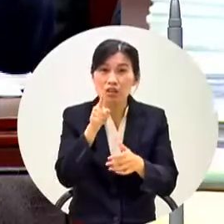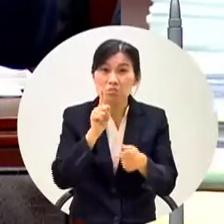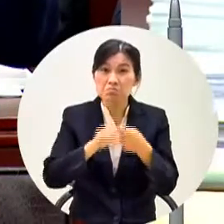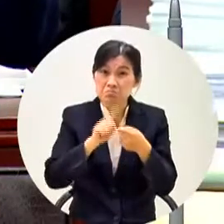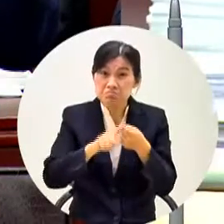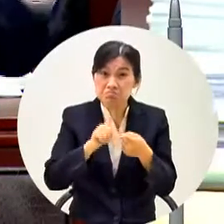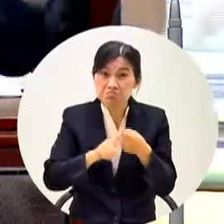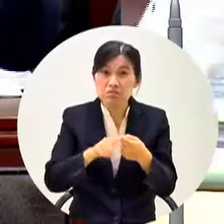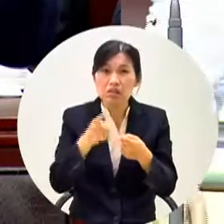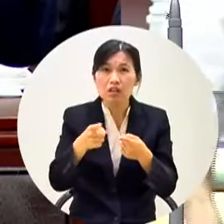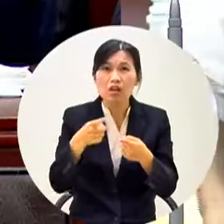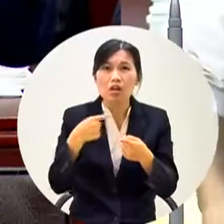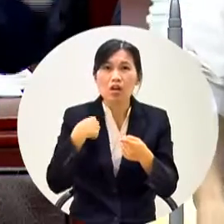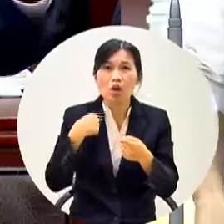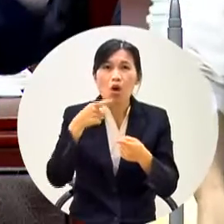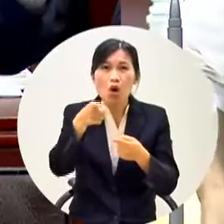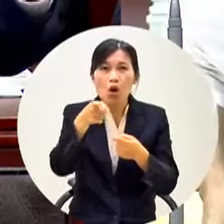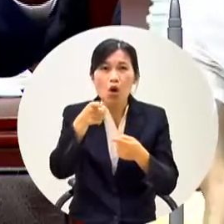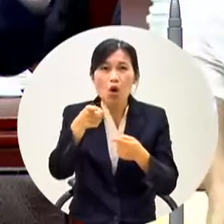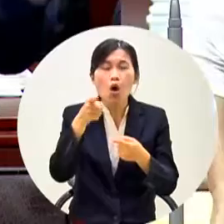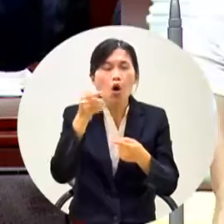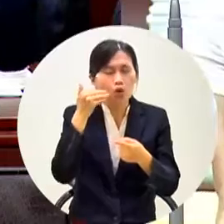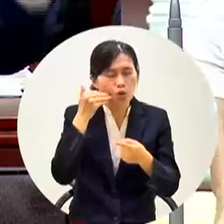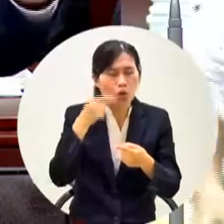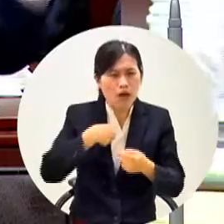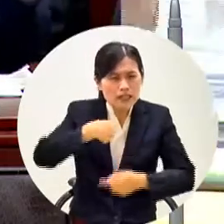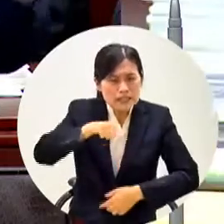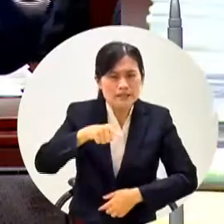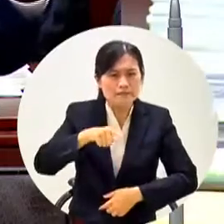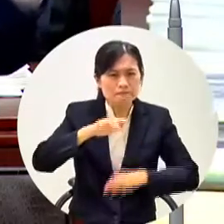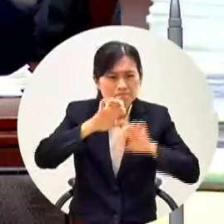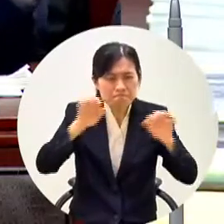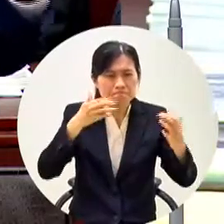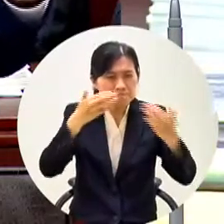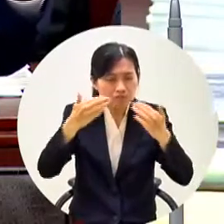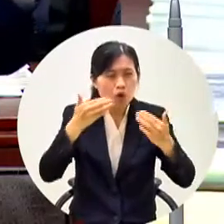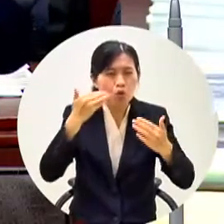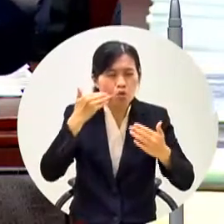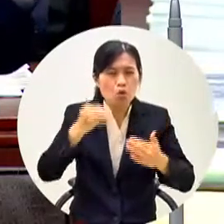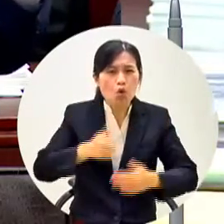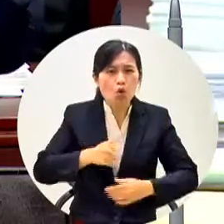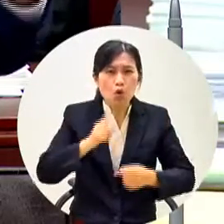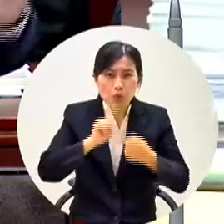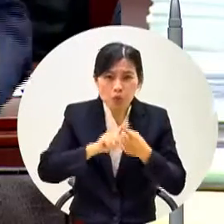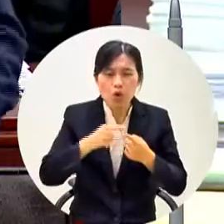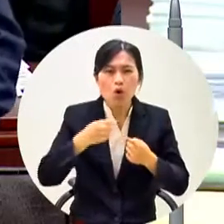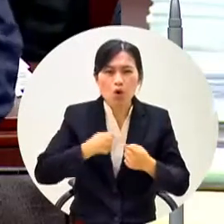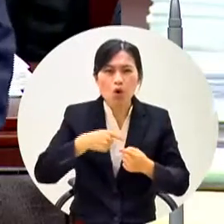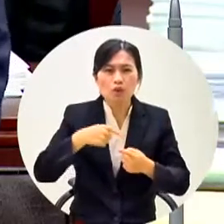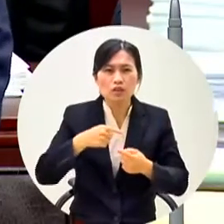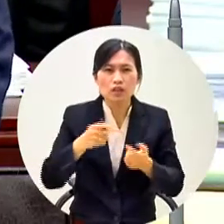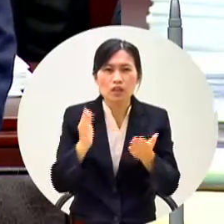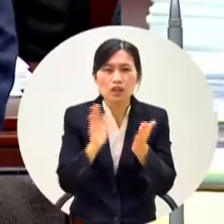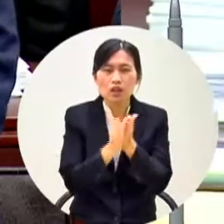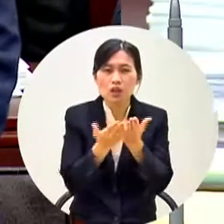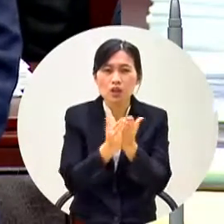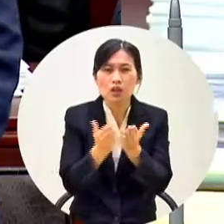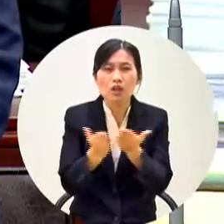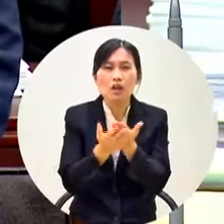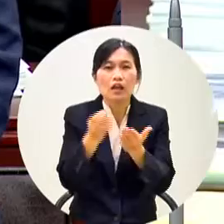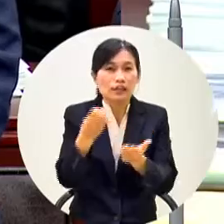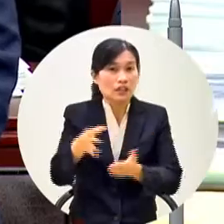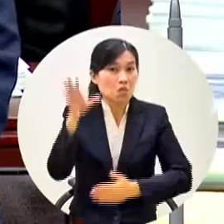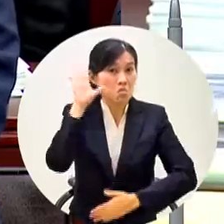市長所以我要先確定這個如果是事實的時候我再給你一個書面答覆為什麼是這樣的好不好然後新聞局也在場